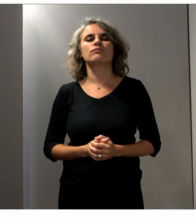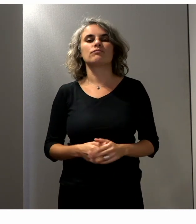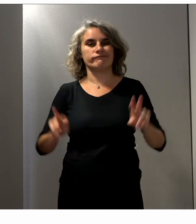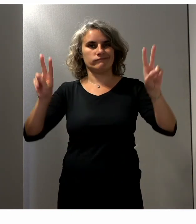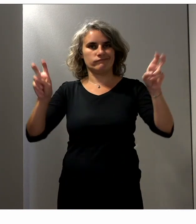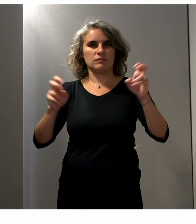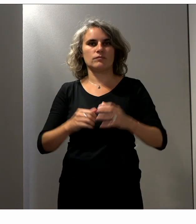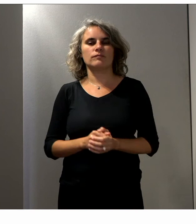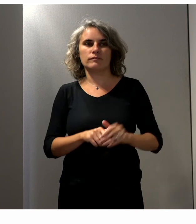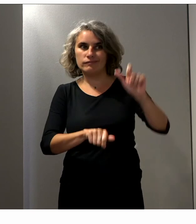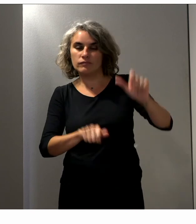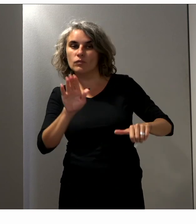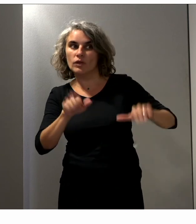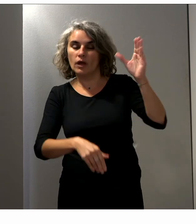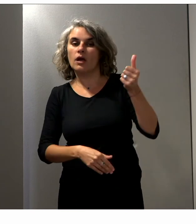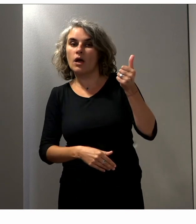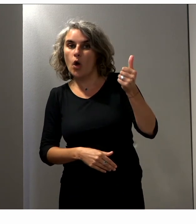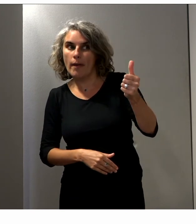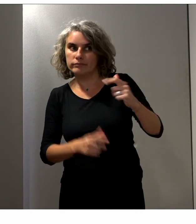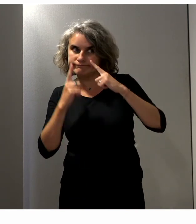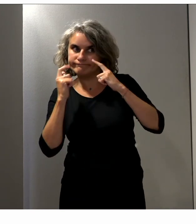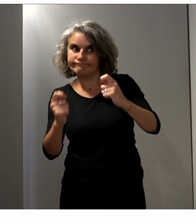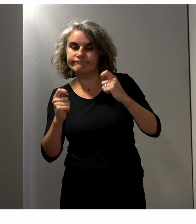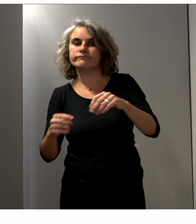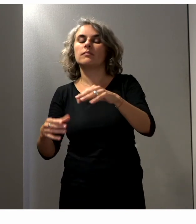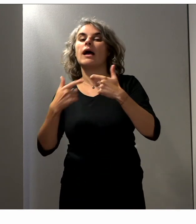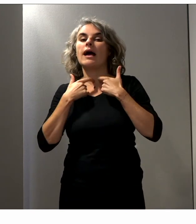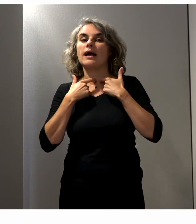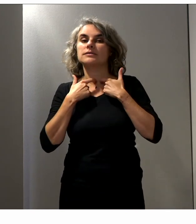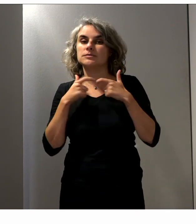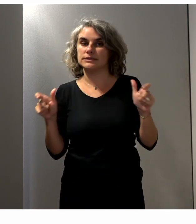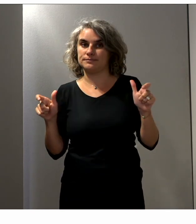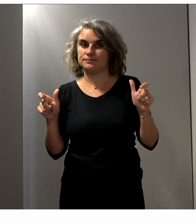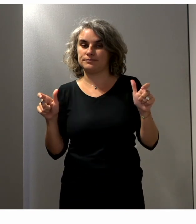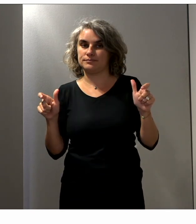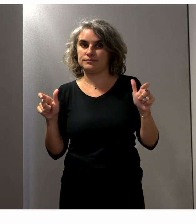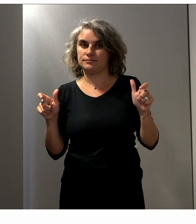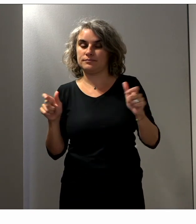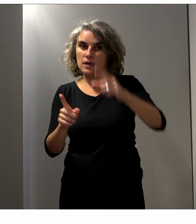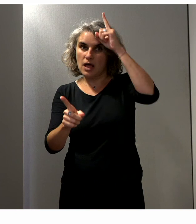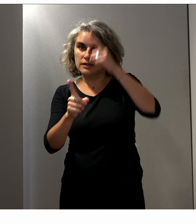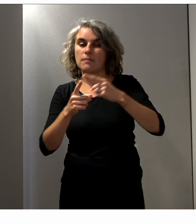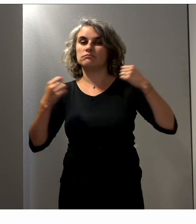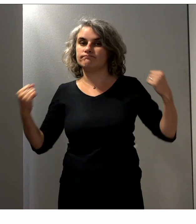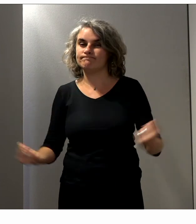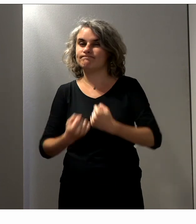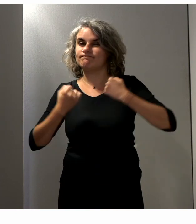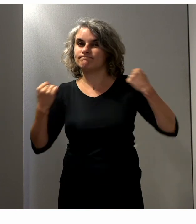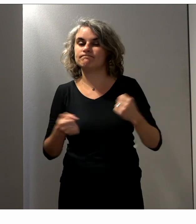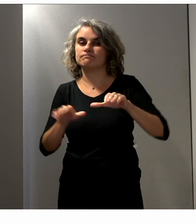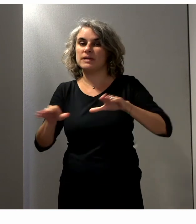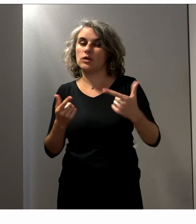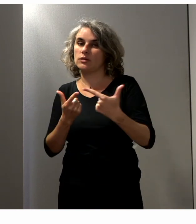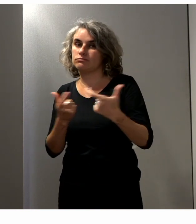les candidats veillent à l'accessibilité des moyens de propagande électorale